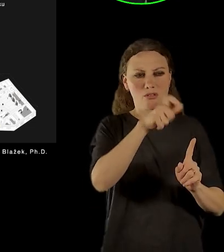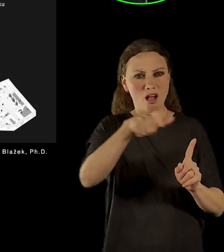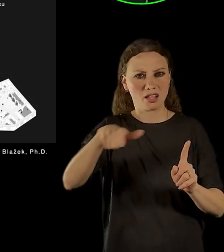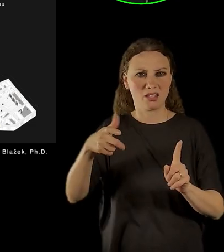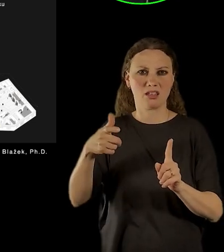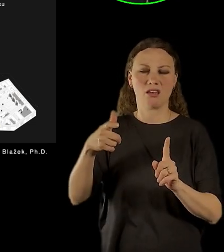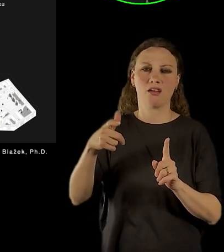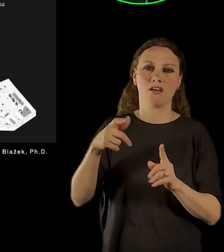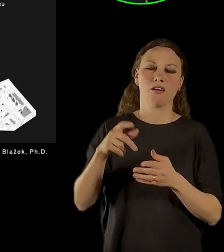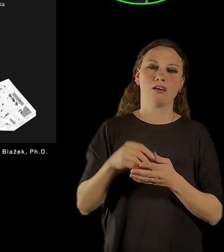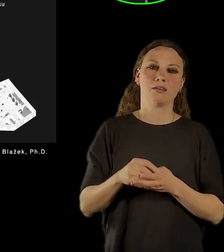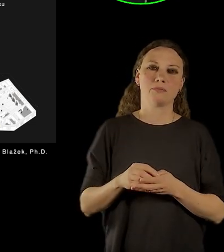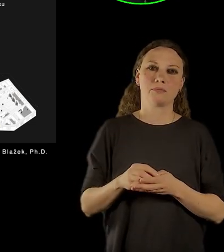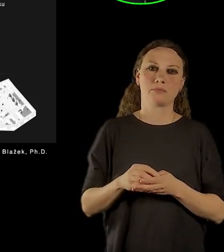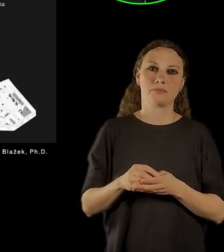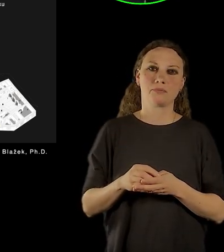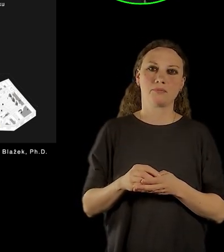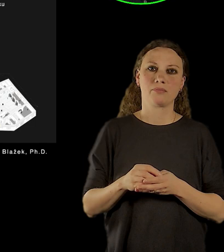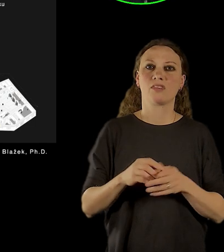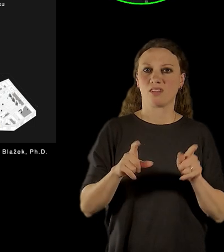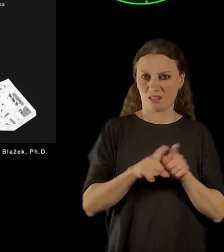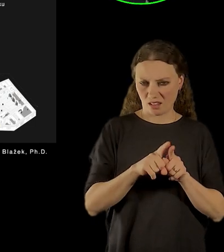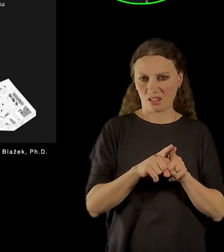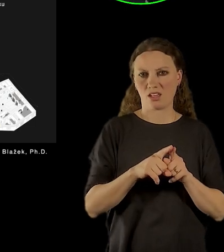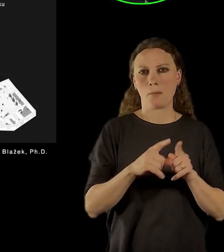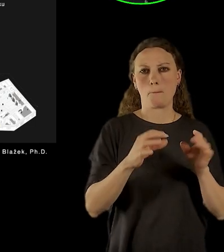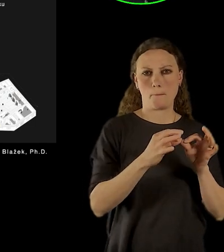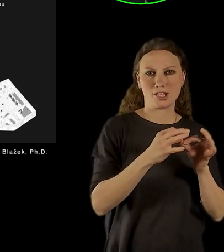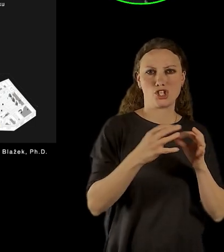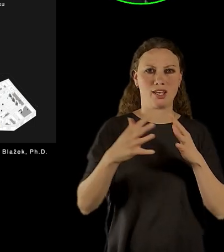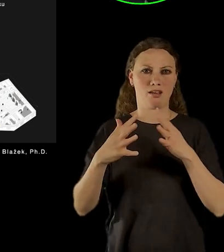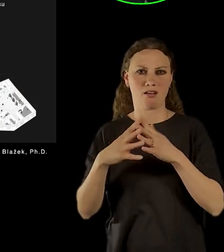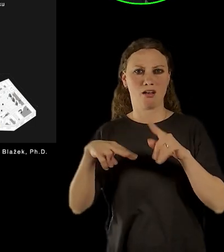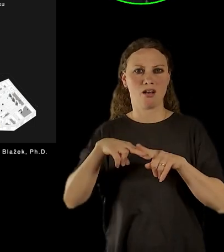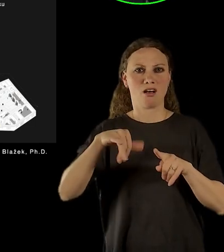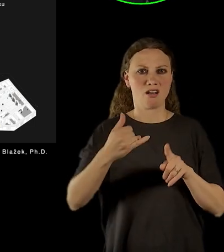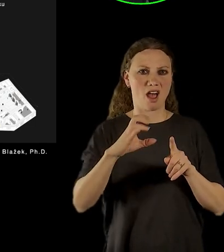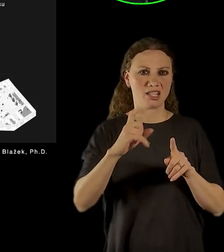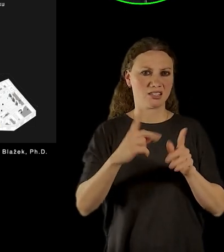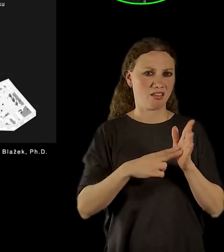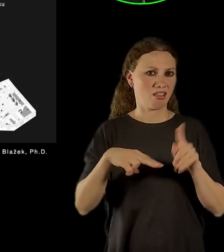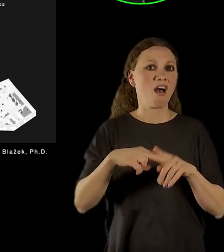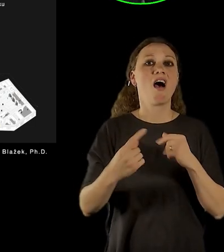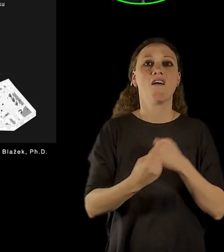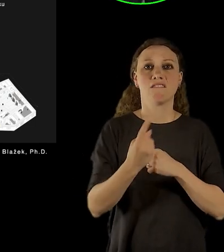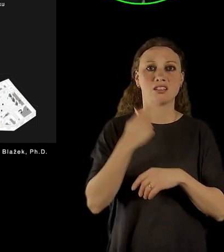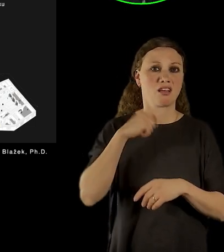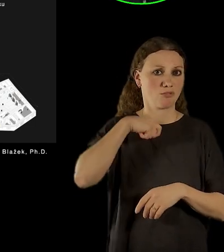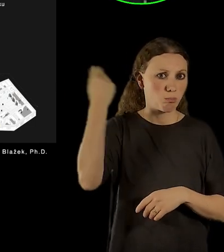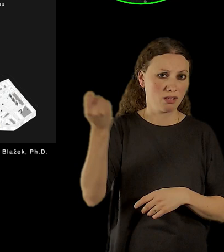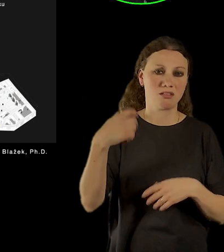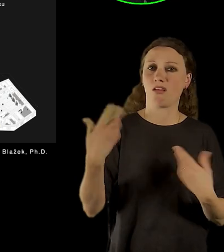lidí, včetně nakonec si Bedřich a Rajcina, skončily buď na Šibenici, anebo s dlouholatými